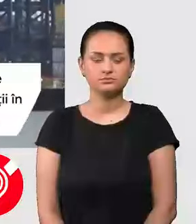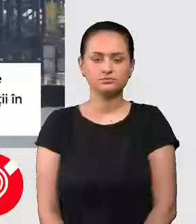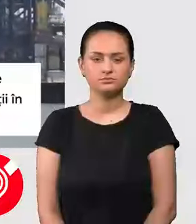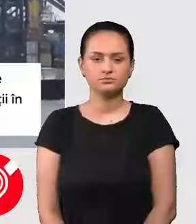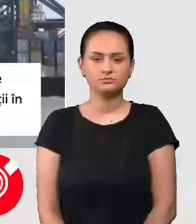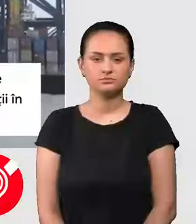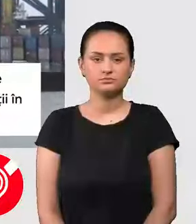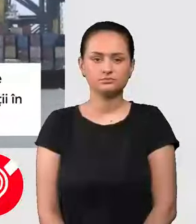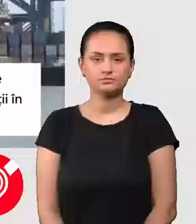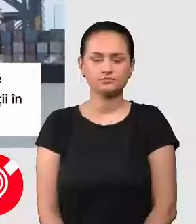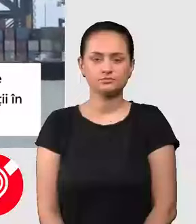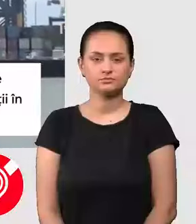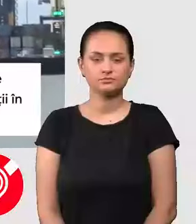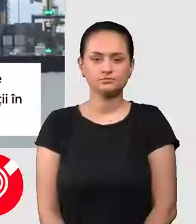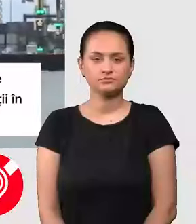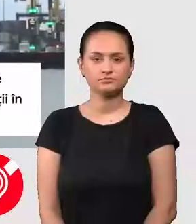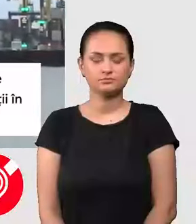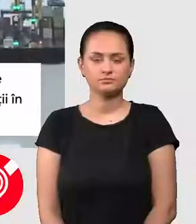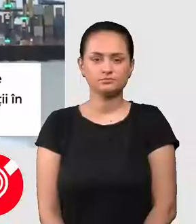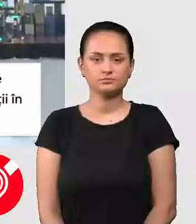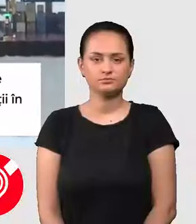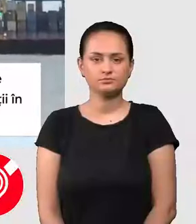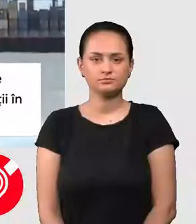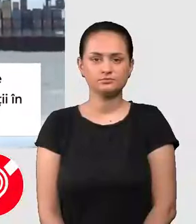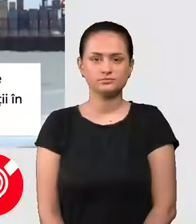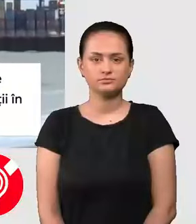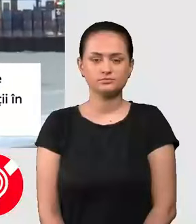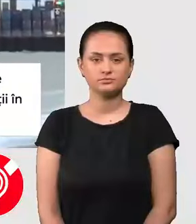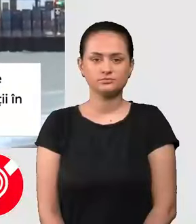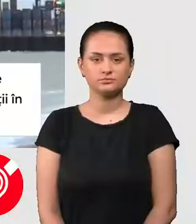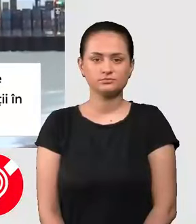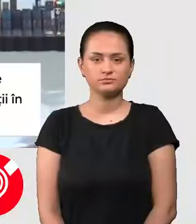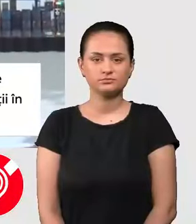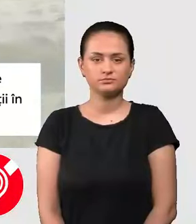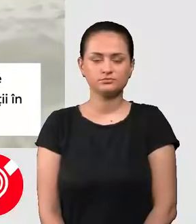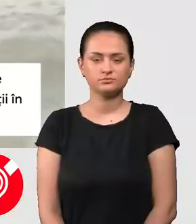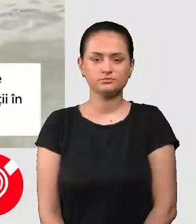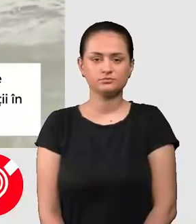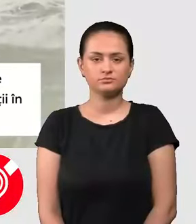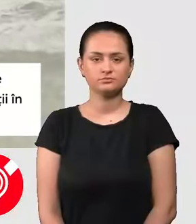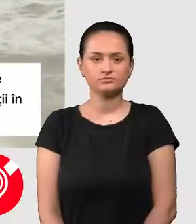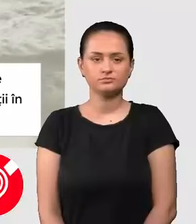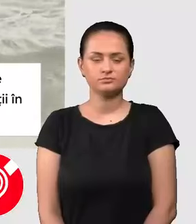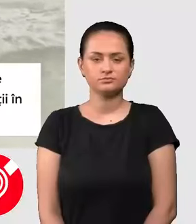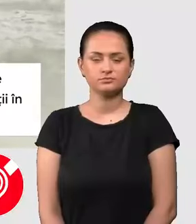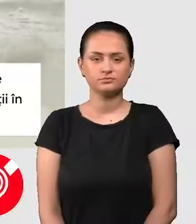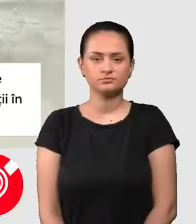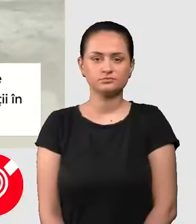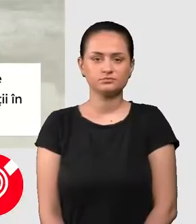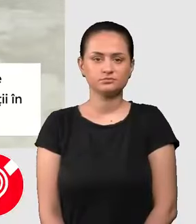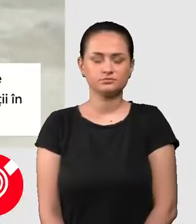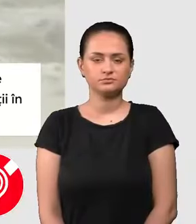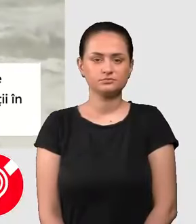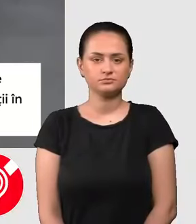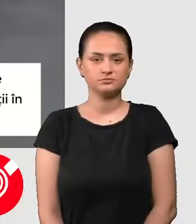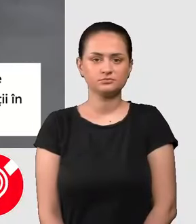unei activități economice reale pentru această firmă. Vame și-au mai descoperit că firma Expeditor lucra pentru o întreagă rețea